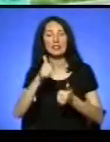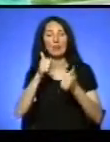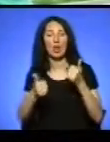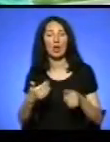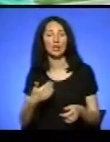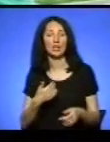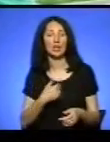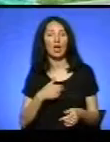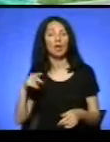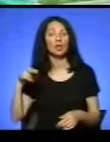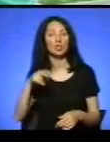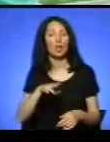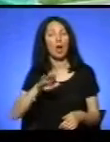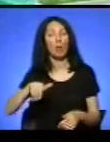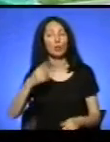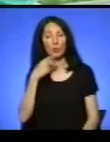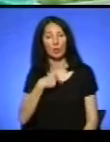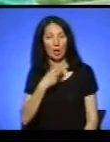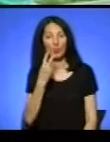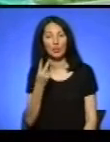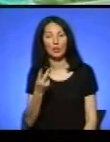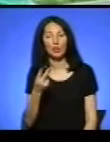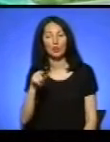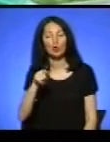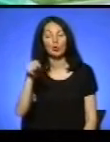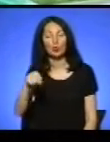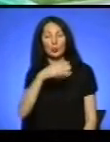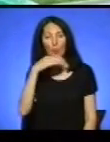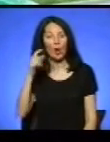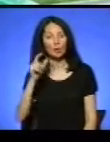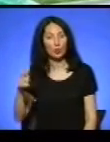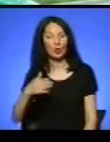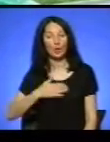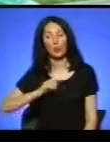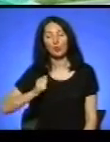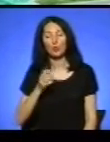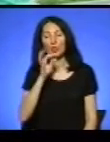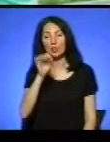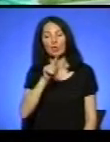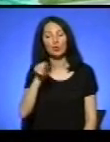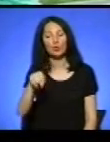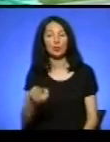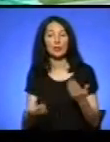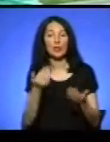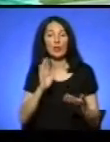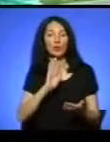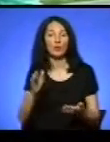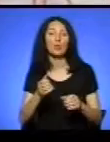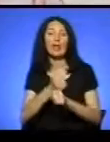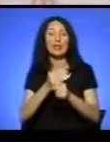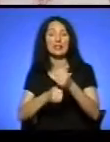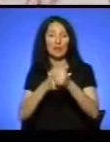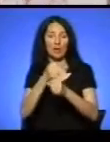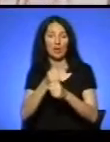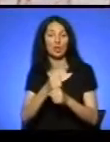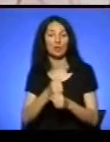Я йшла і потім я побачила, що тут багато людей. Моя подружка сказала, що тут, напевно, буде естафети.